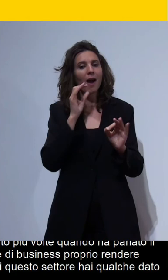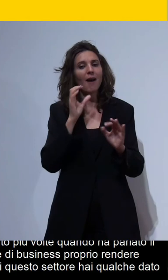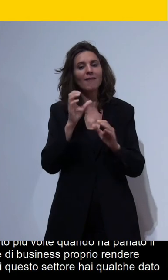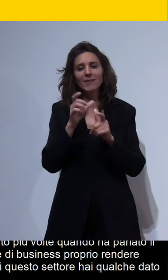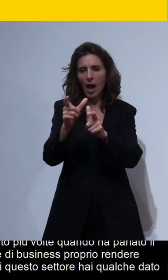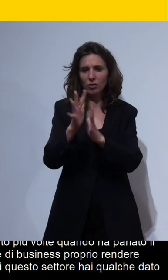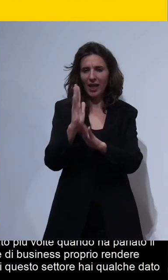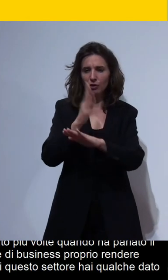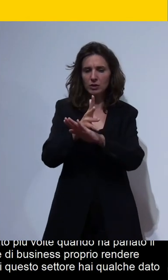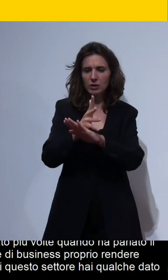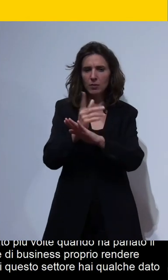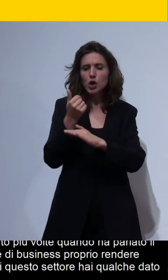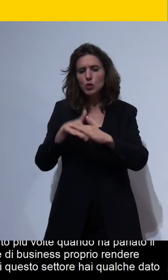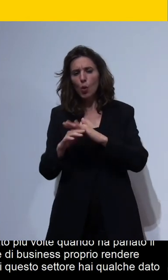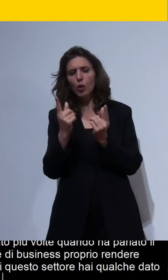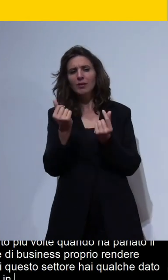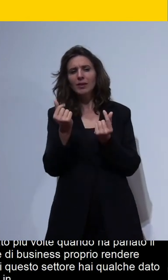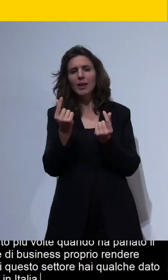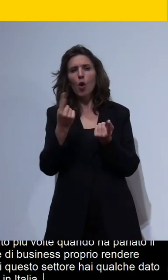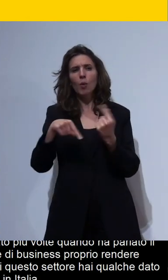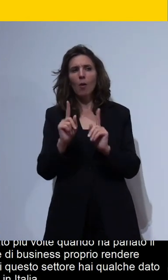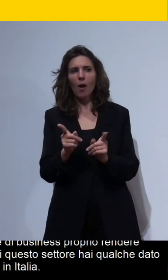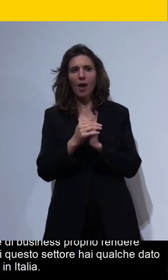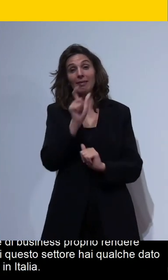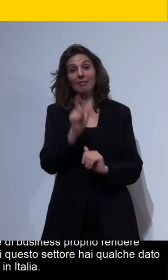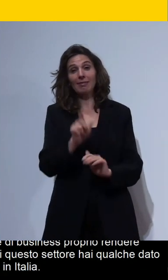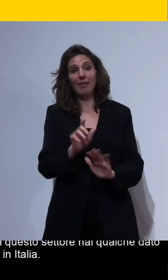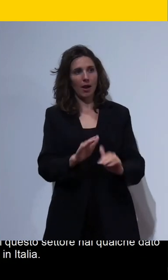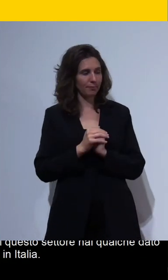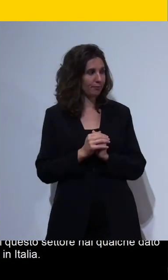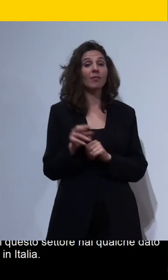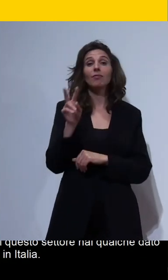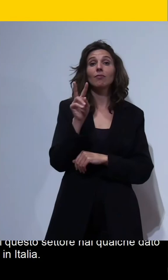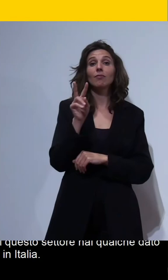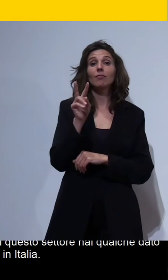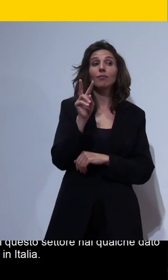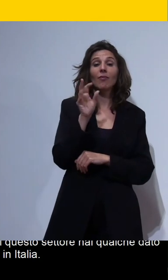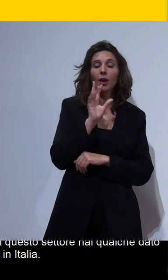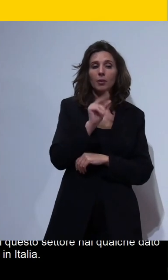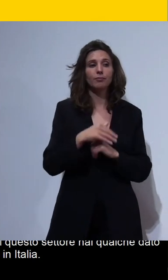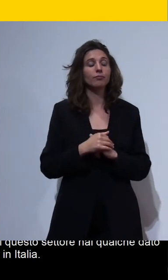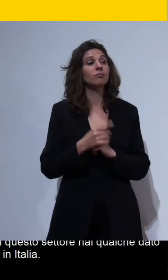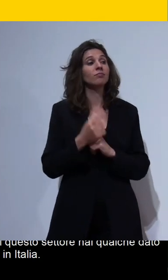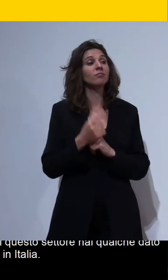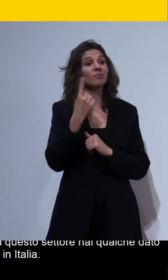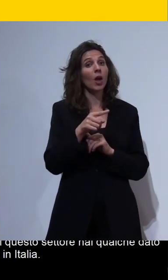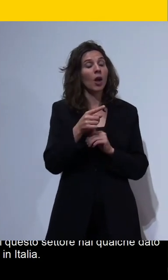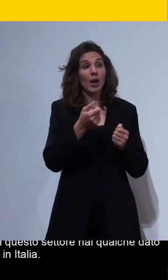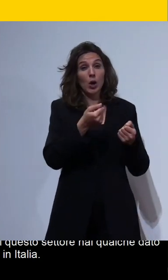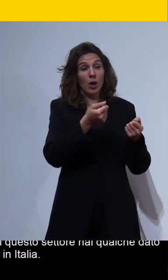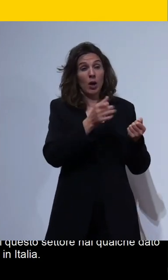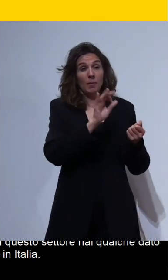per lo meno in Italia allora rispetto ai numeri allora noi abbiamo avuto questa cosa